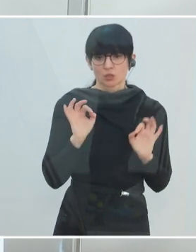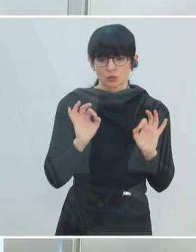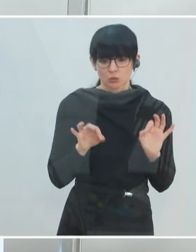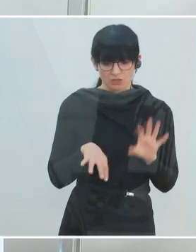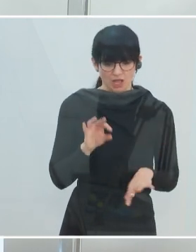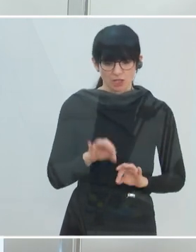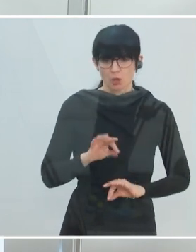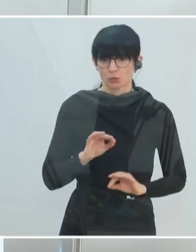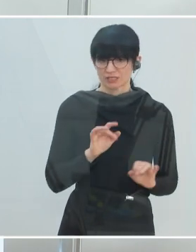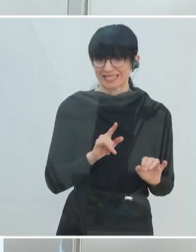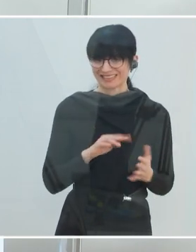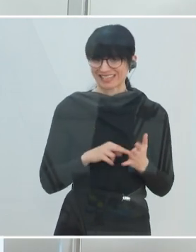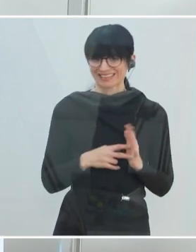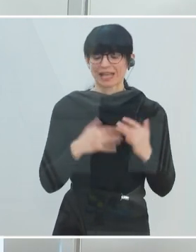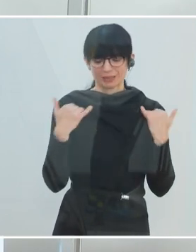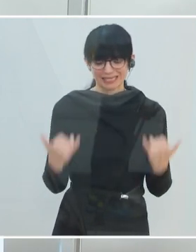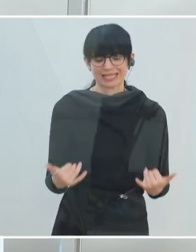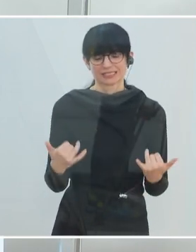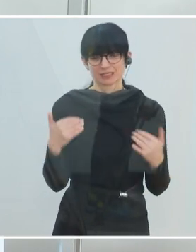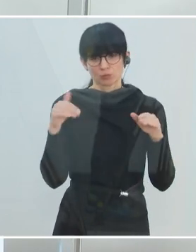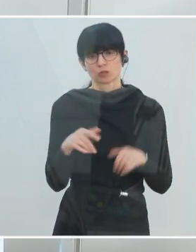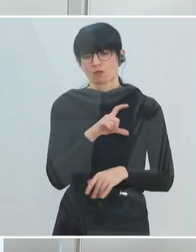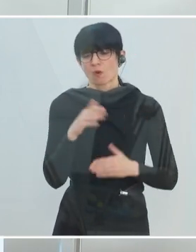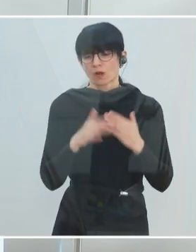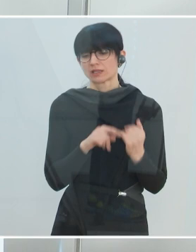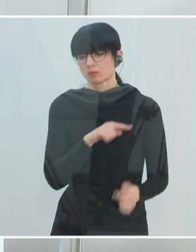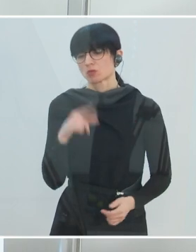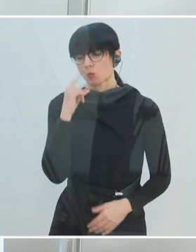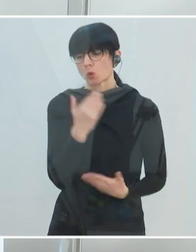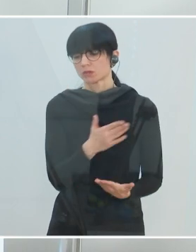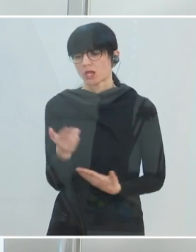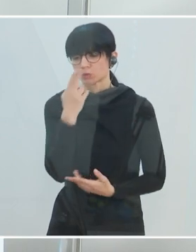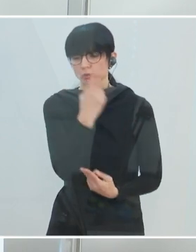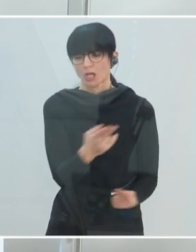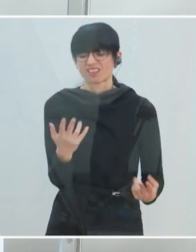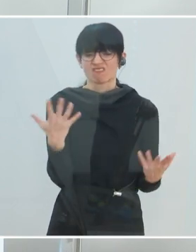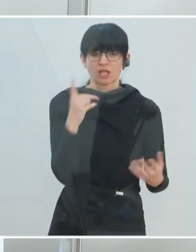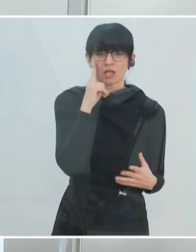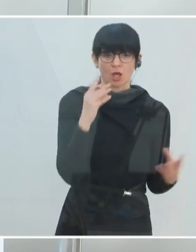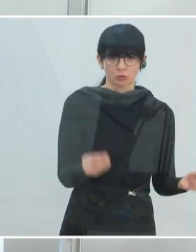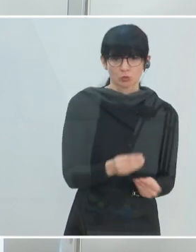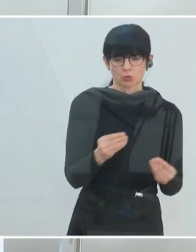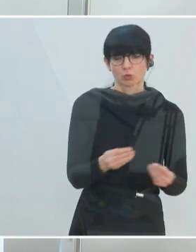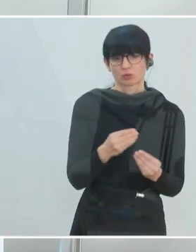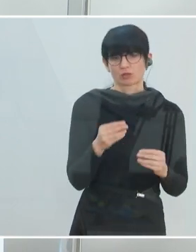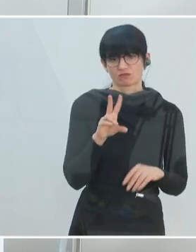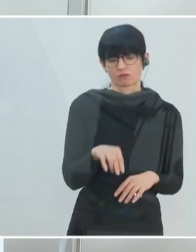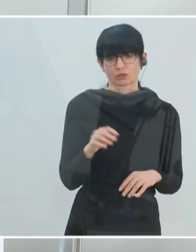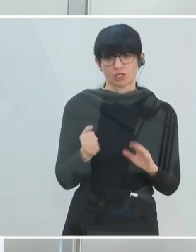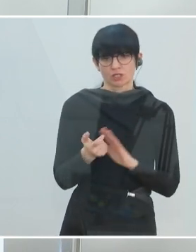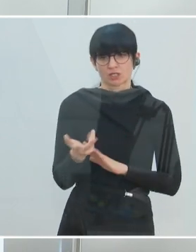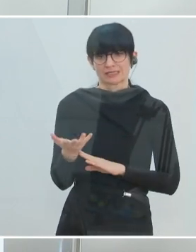Analyse. Aber jetzt muss einmal geklärt werden am Wochenende, was ist die Hauptursache von diesen Steigerungen.